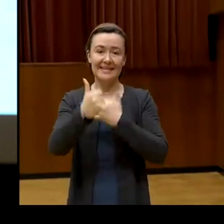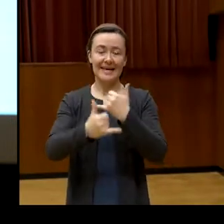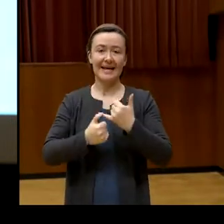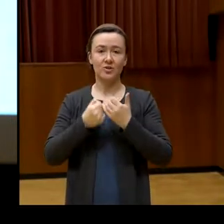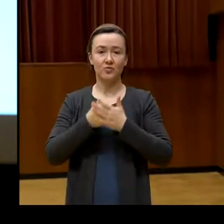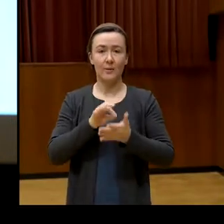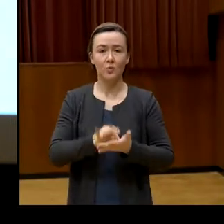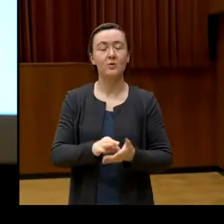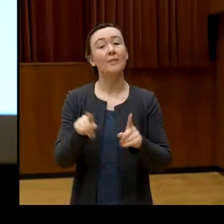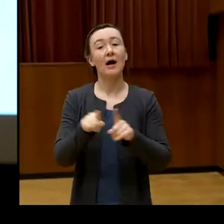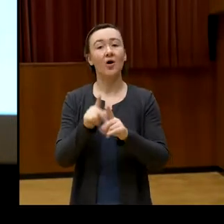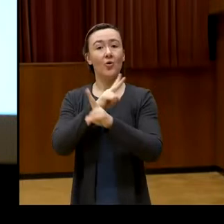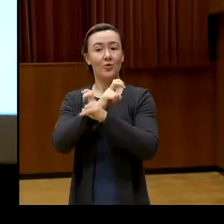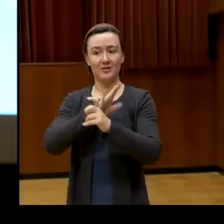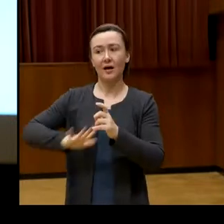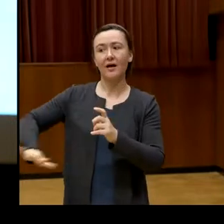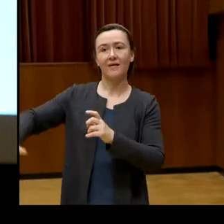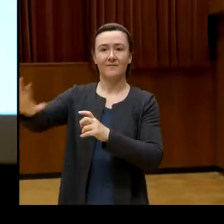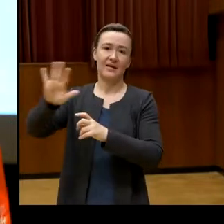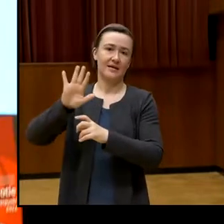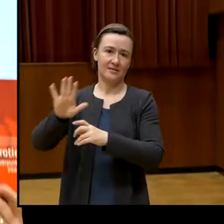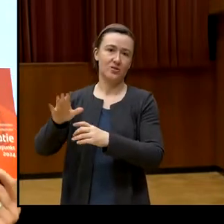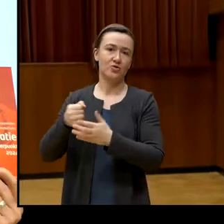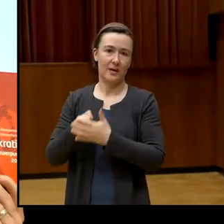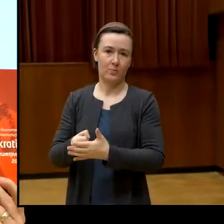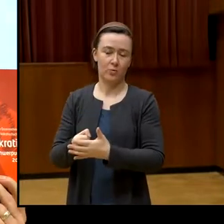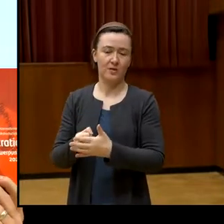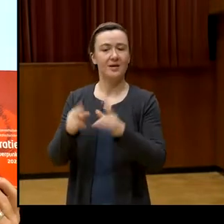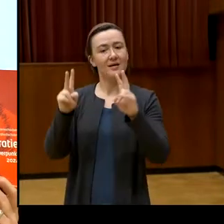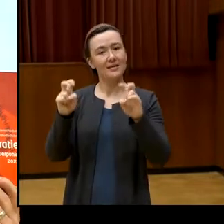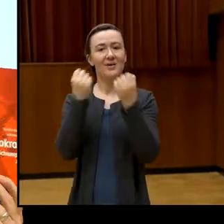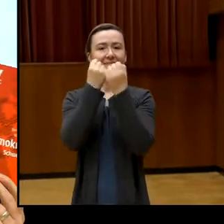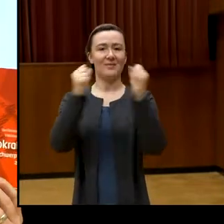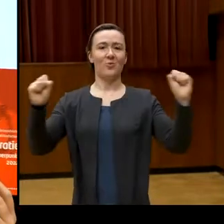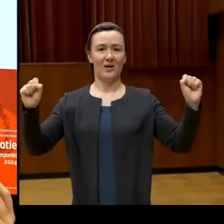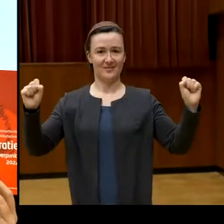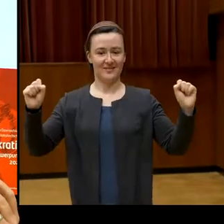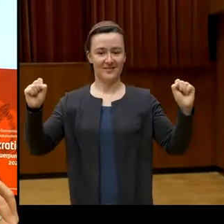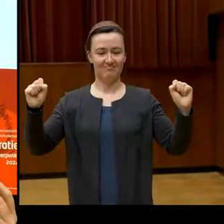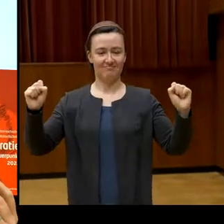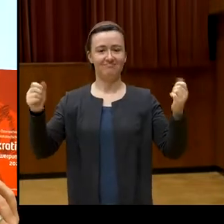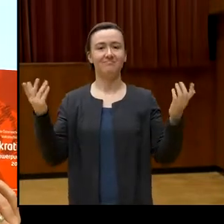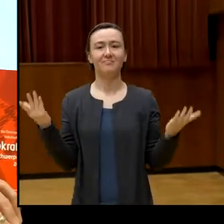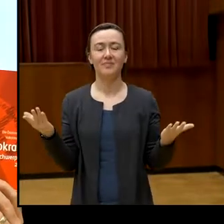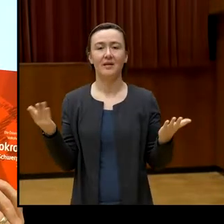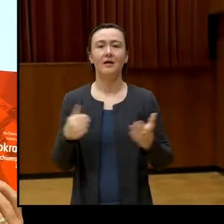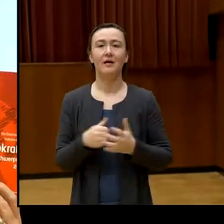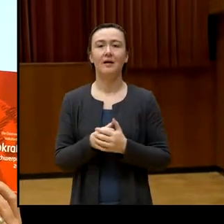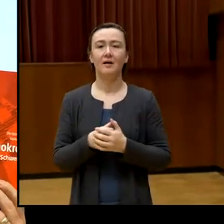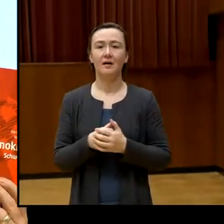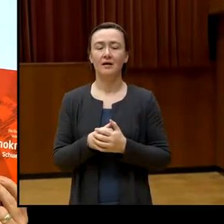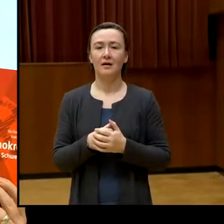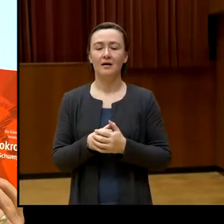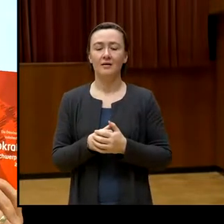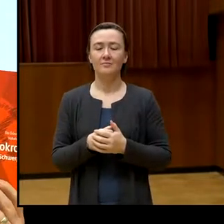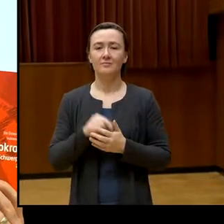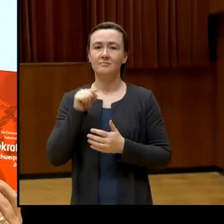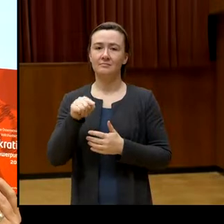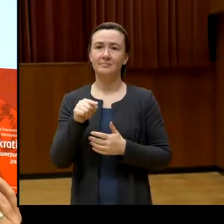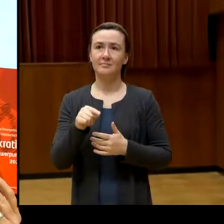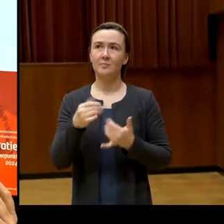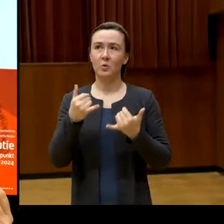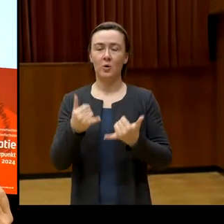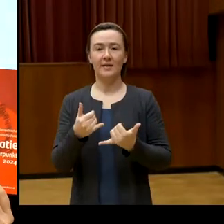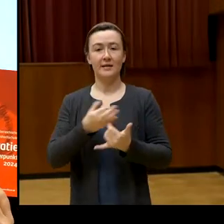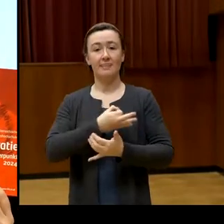Demokratie sprechen zu dürfen. Sie finden eine kleine Übersicht über das, was am Tag der Bildung